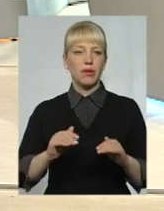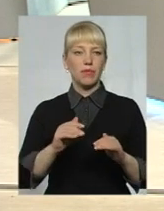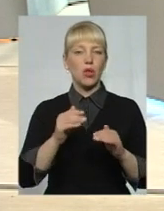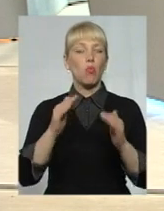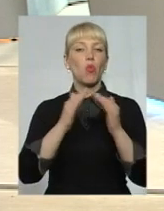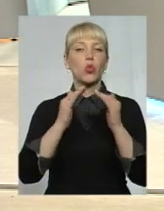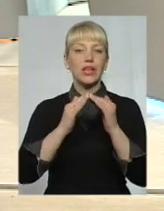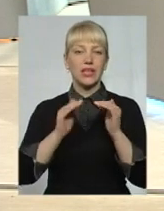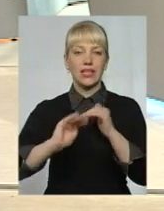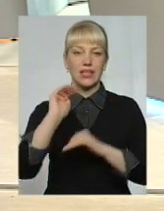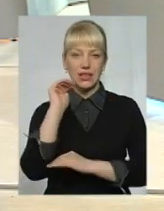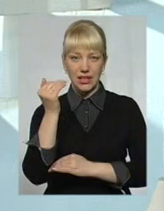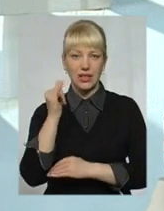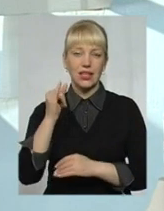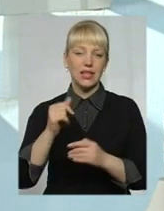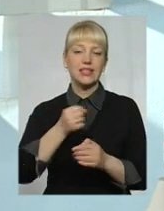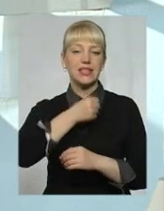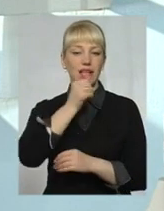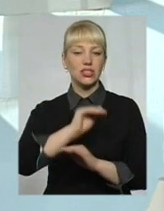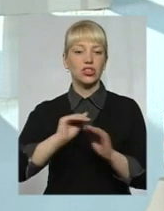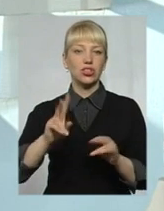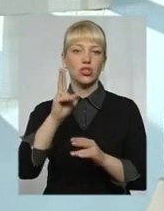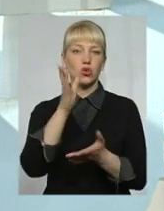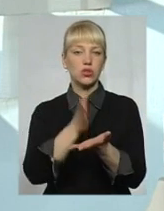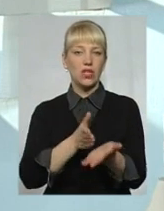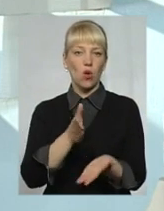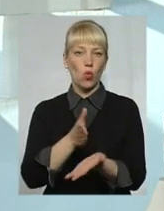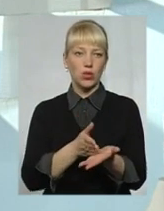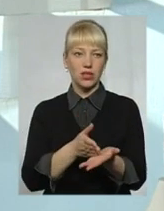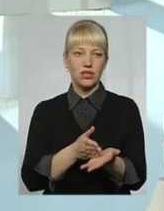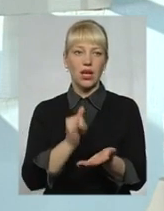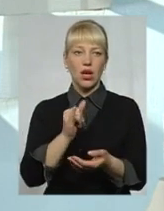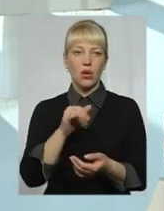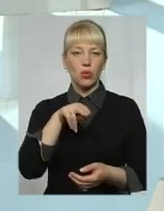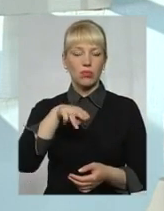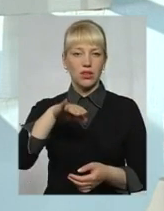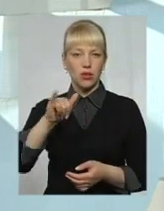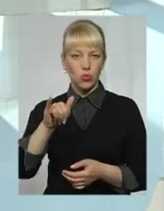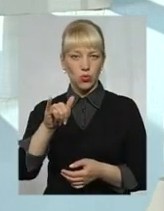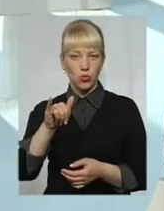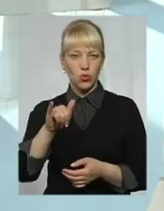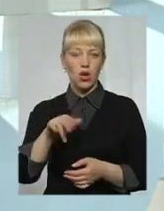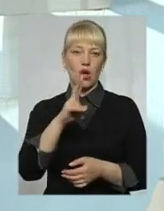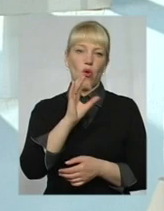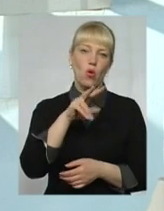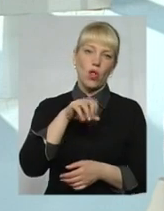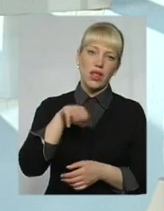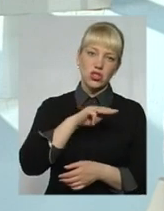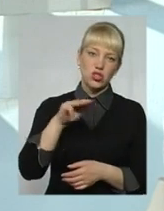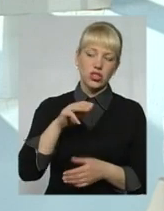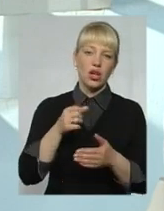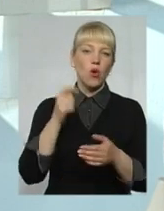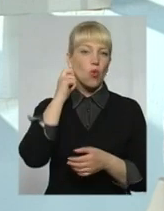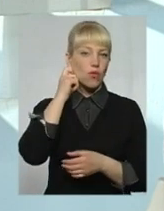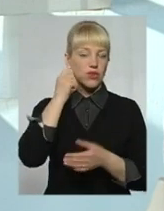також старші діти, які знаходяться у профтехучилищах, в коледжах в віці до